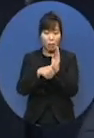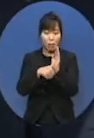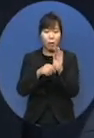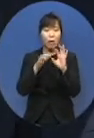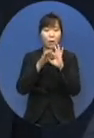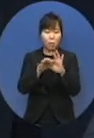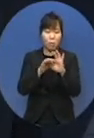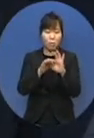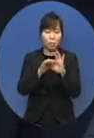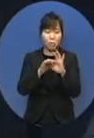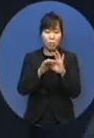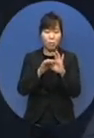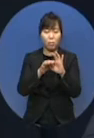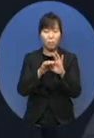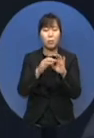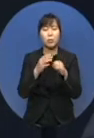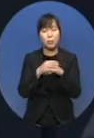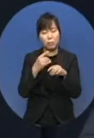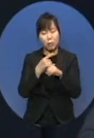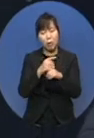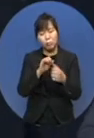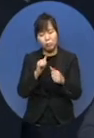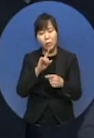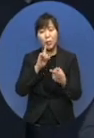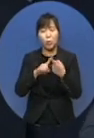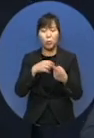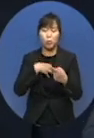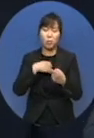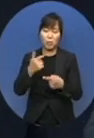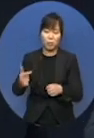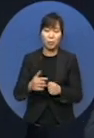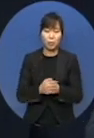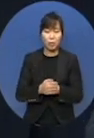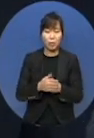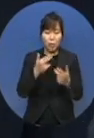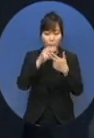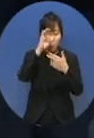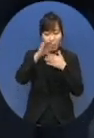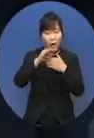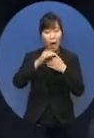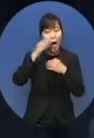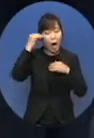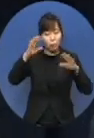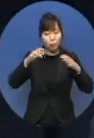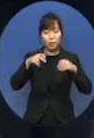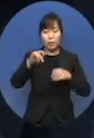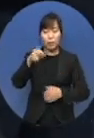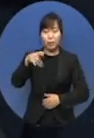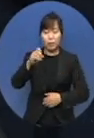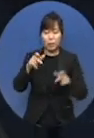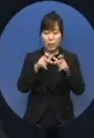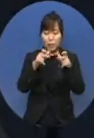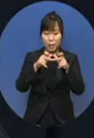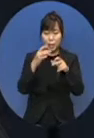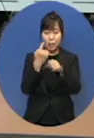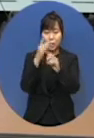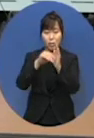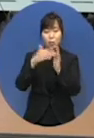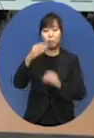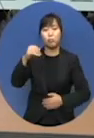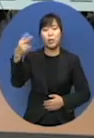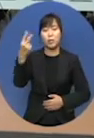굉장히 높다고 밝혔습니다. 협회에 따르면 국내 신장장애인은 지난해 9만 2,400여 명입니다.